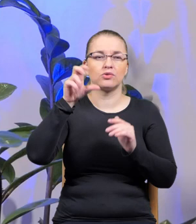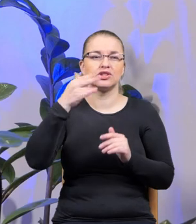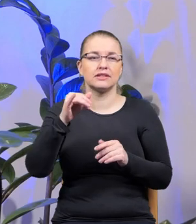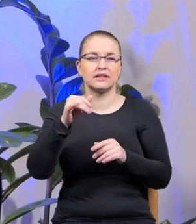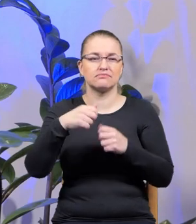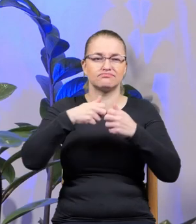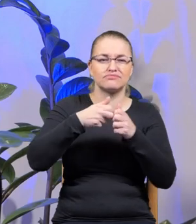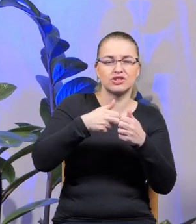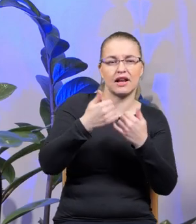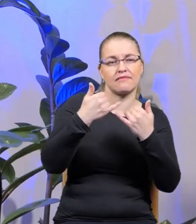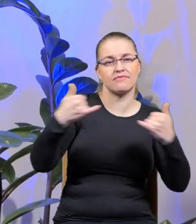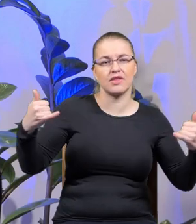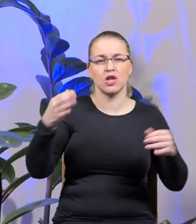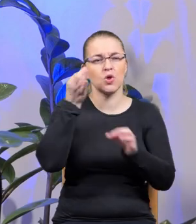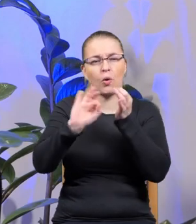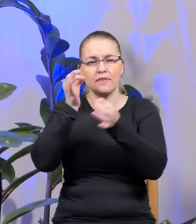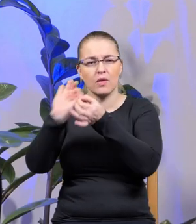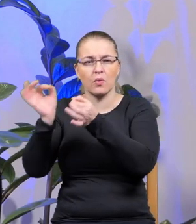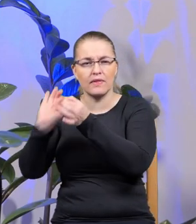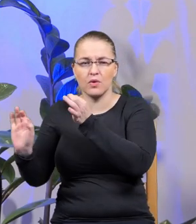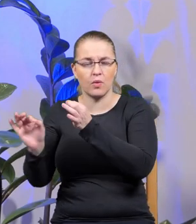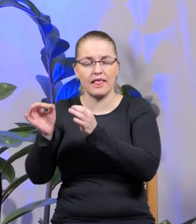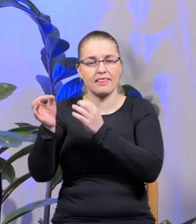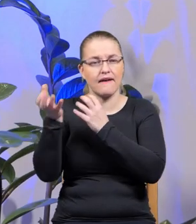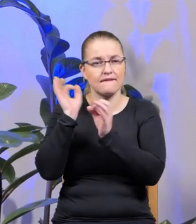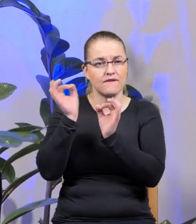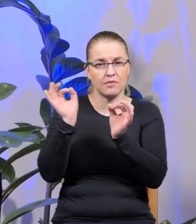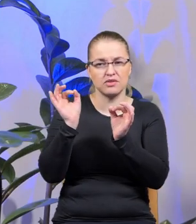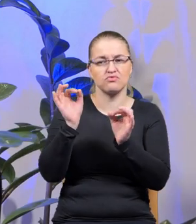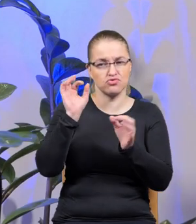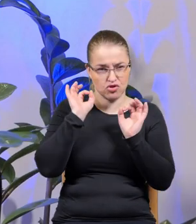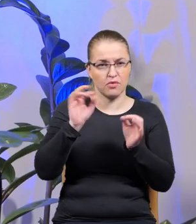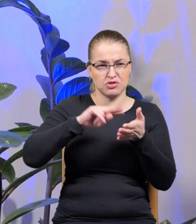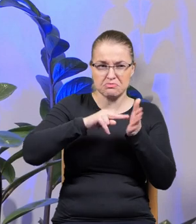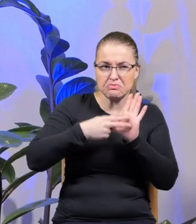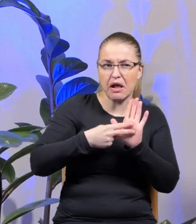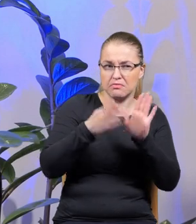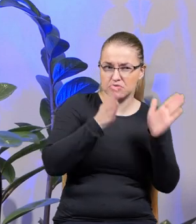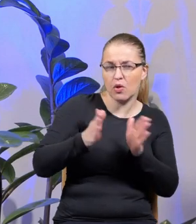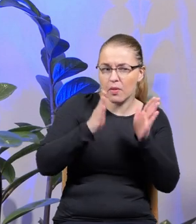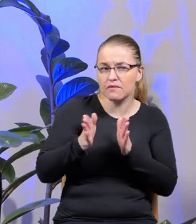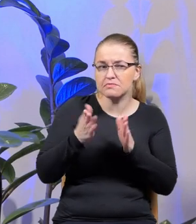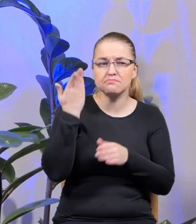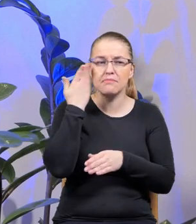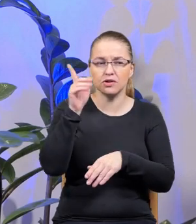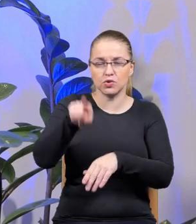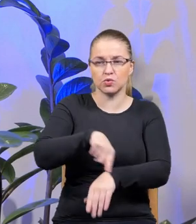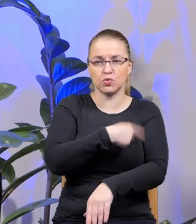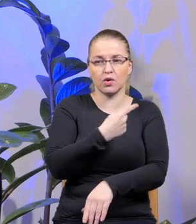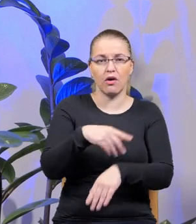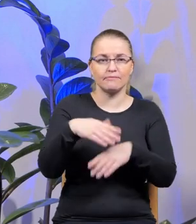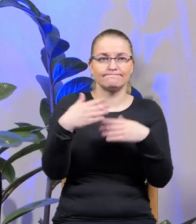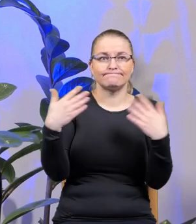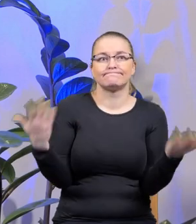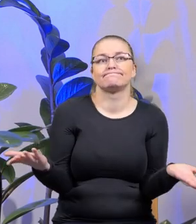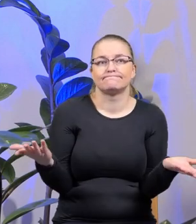piszczele. Rozłożono wszystko bardzo szczegółowo. To był dobrze przemyślany rozkład. Bardzo długo rozkładano ręce.